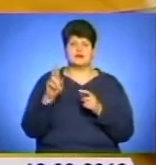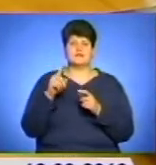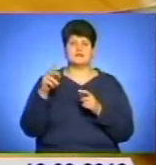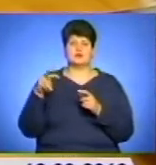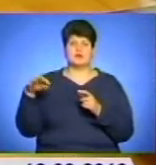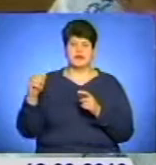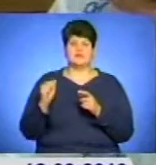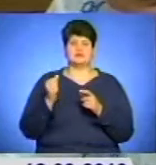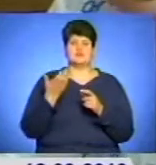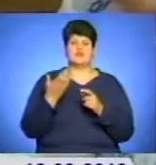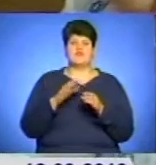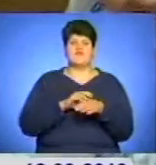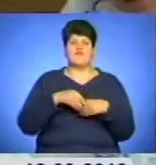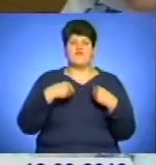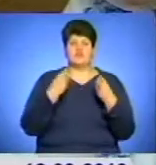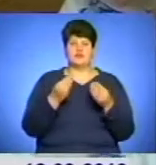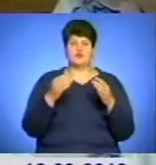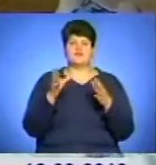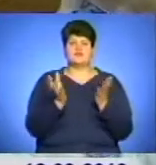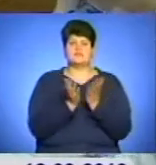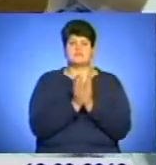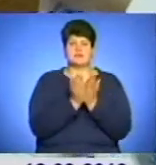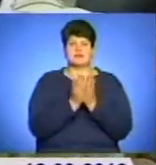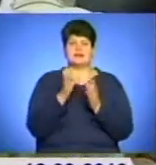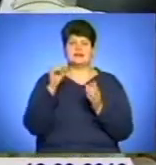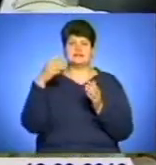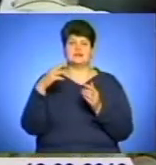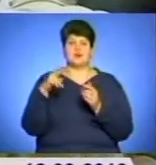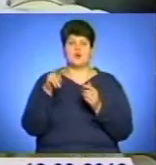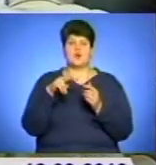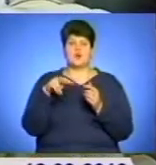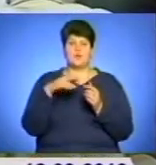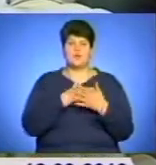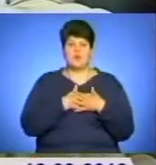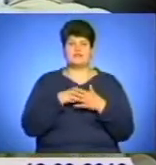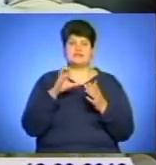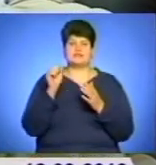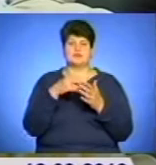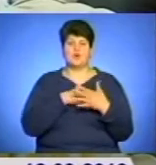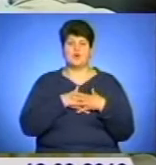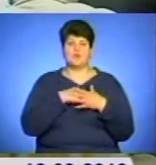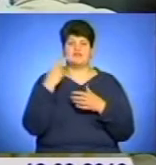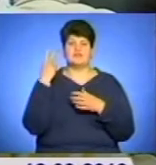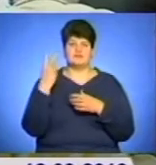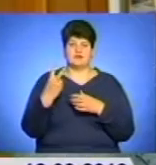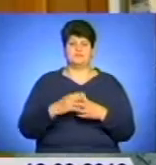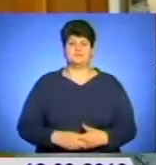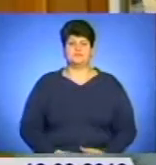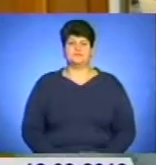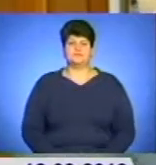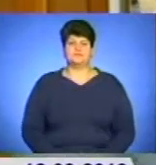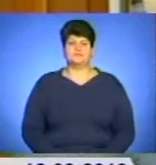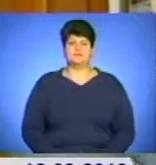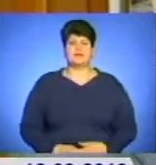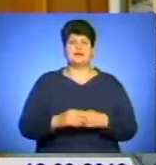Попернацького видано у збірках «Сад любові», «Сад любові-2», «Слова від серця», «Слова від серця-2». Народження